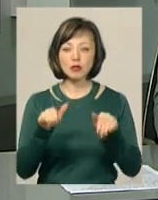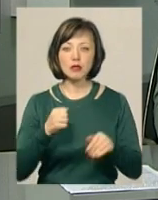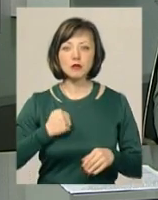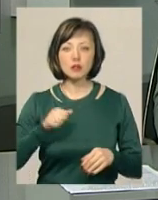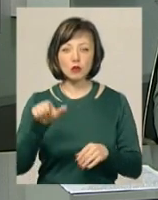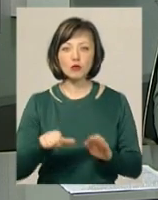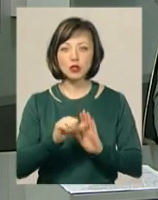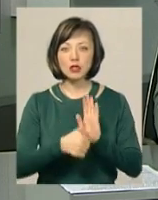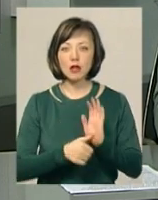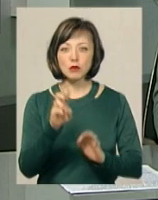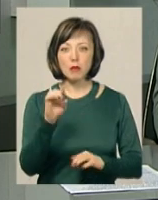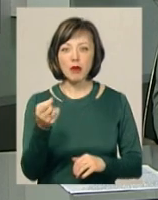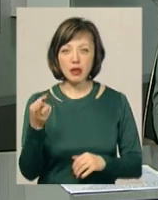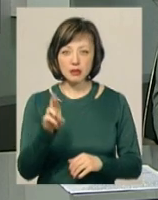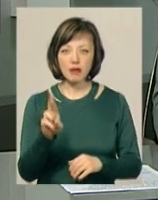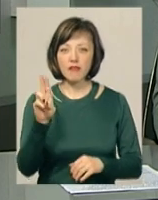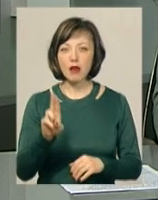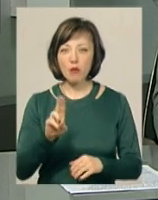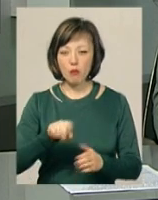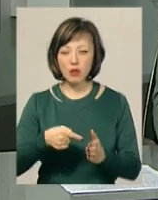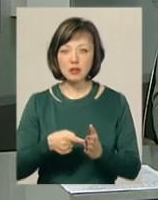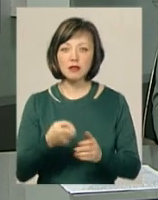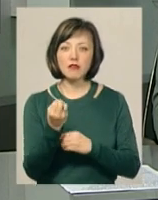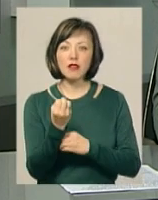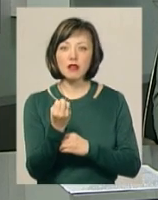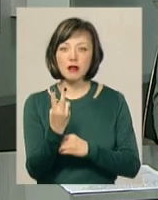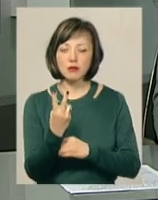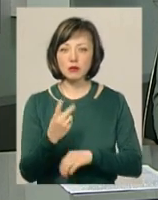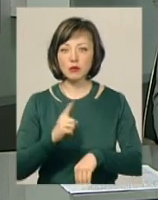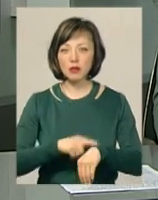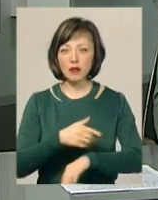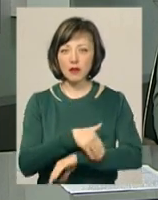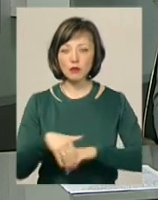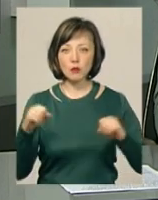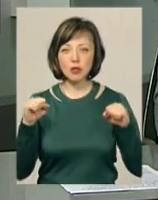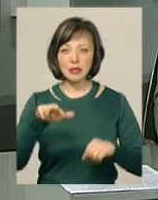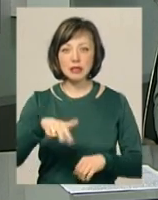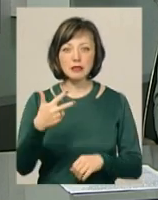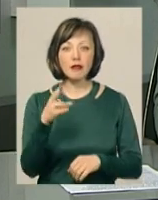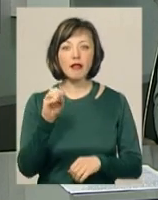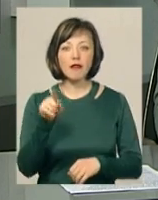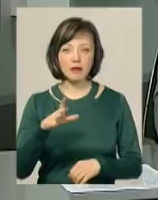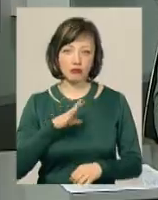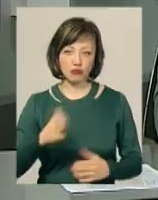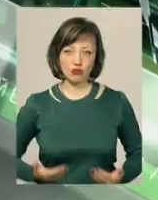військовим 16 березня у Ярмоленцях о 12-й годині на вулиці Спортивній, 33, де він жив.